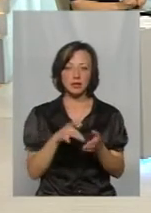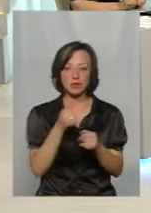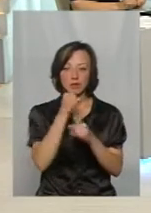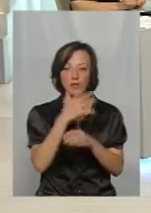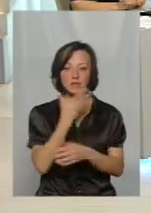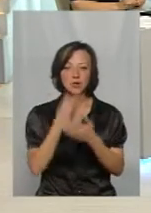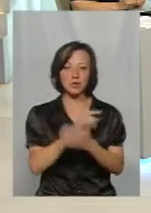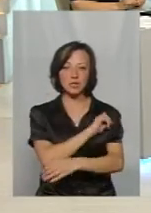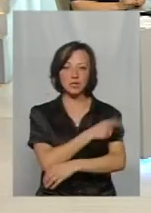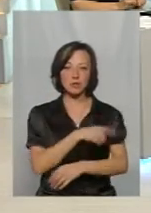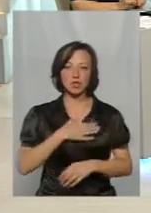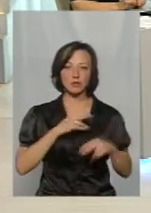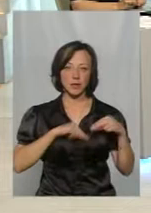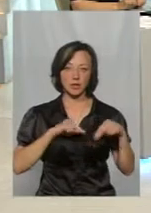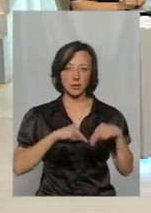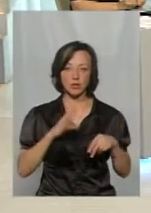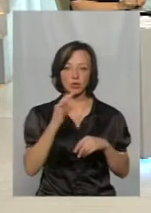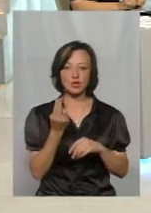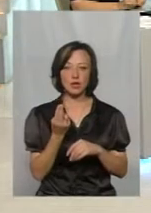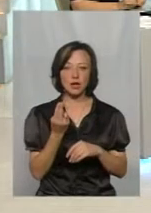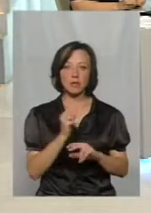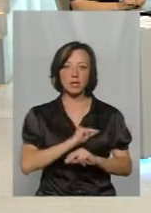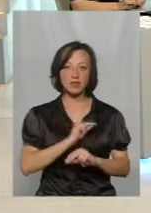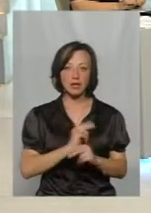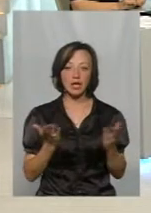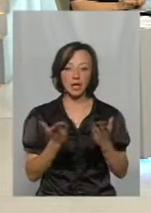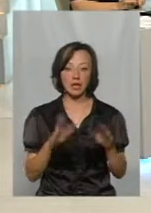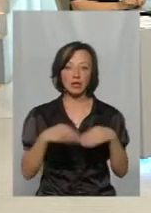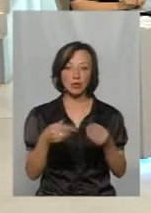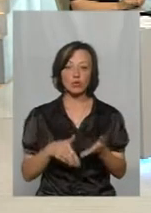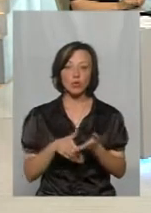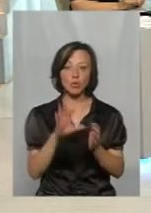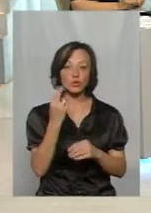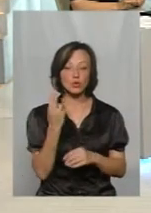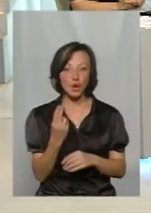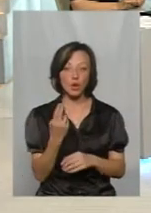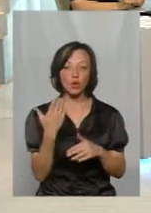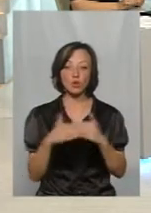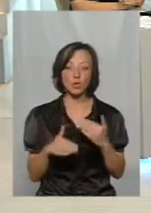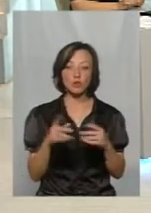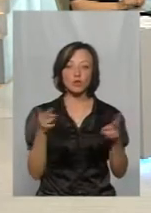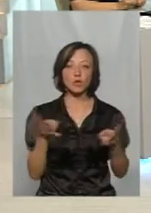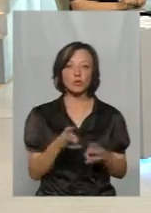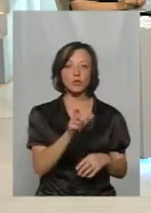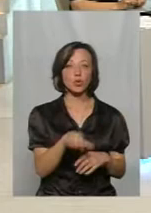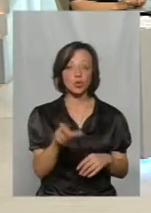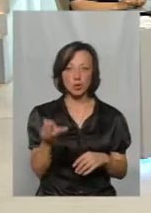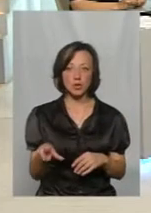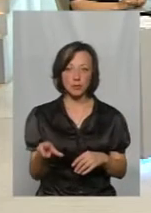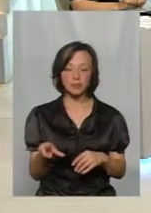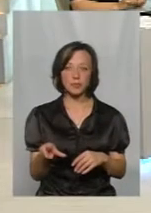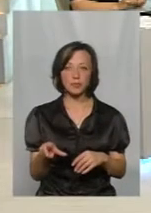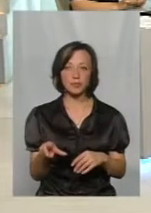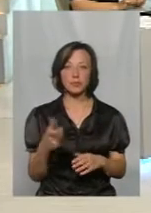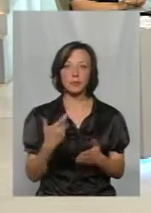тільки своїми силами, нашими працівниками, тому що в соціальні працівники, які надають допомогу соціальну, а вже от то, що потрібно людям, мабуть,